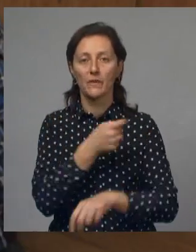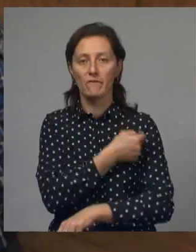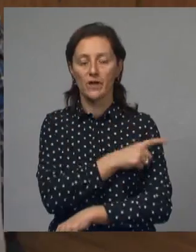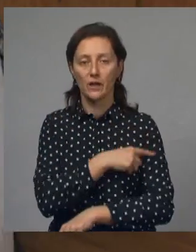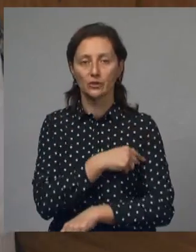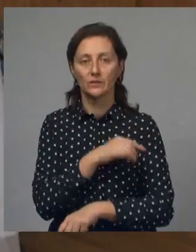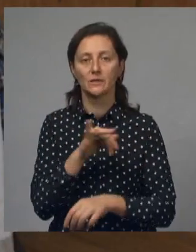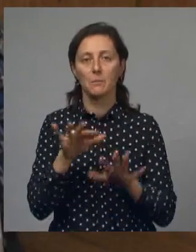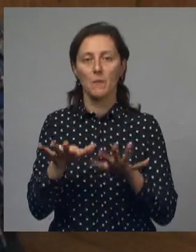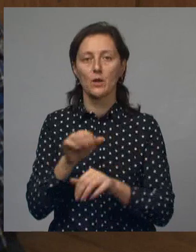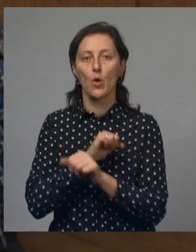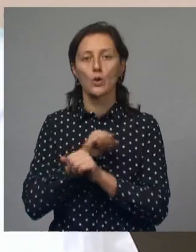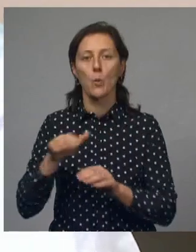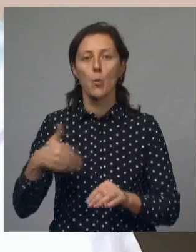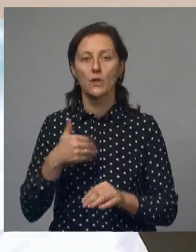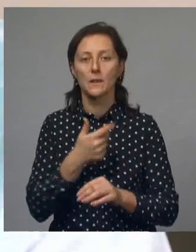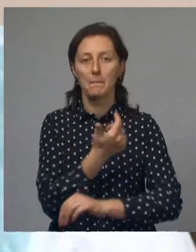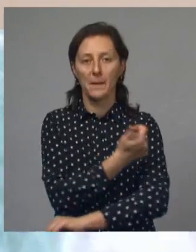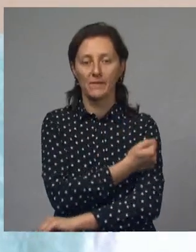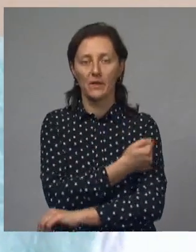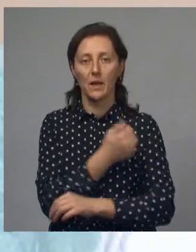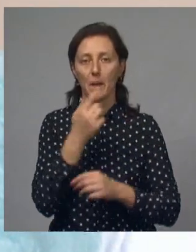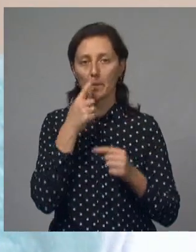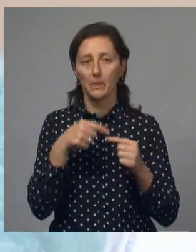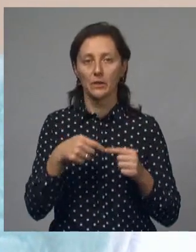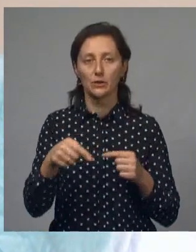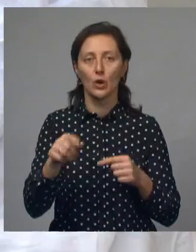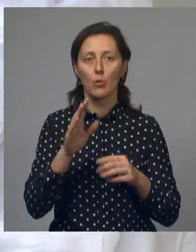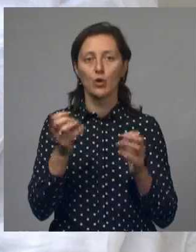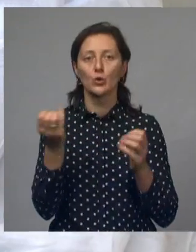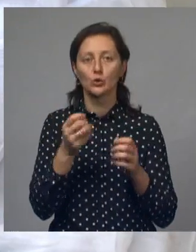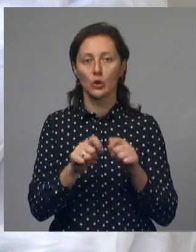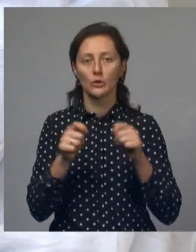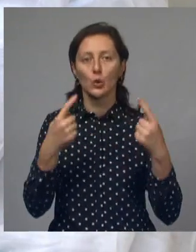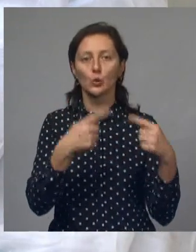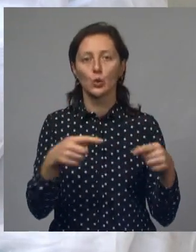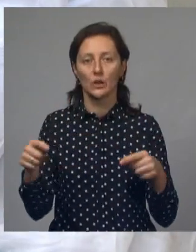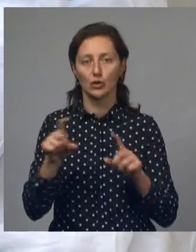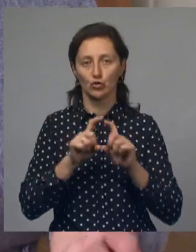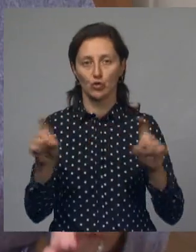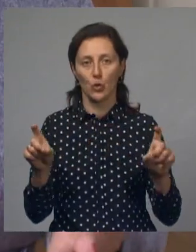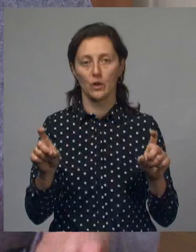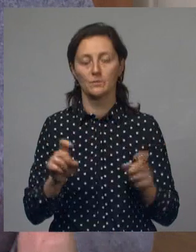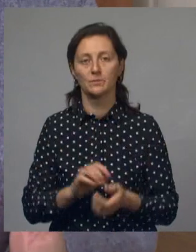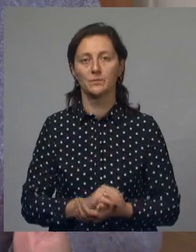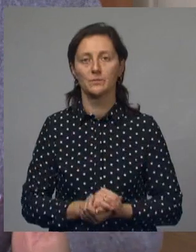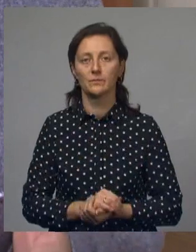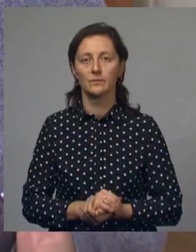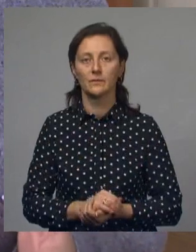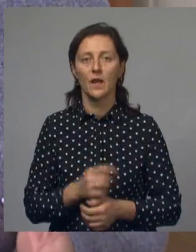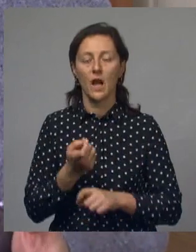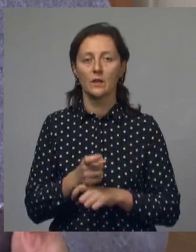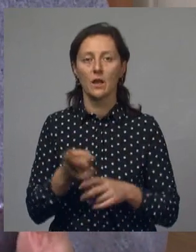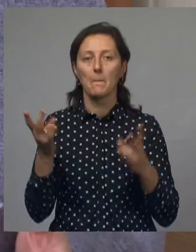и зона для отдыха после прививки. Планируется, что в ближайшем будущем такие пункты откроются и в других школах Белгорода. Так как потребность